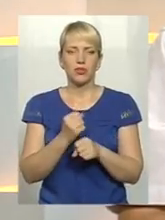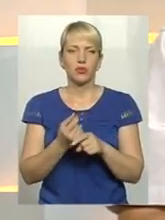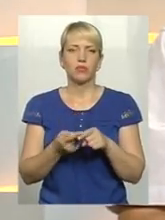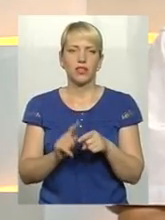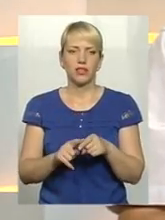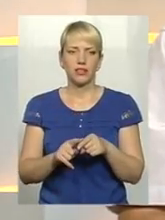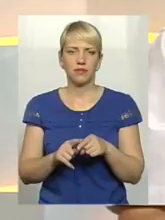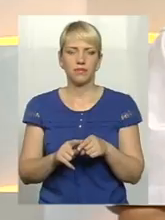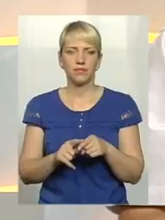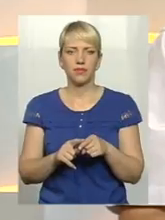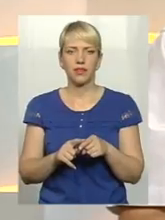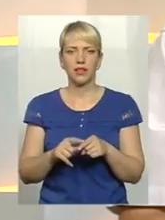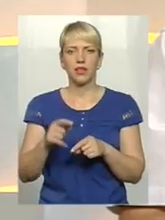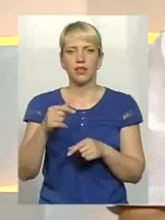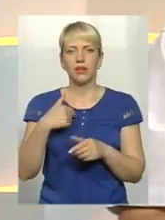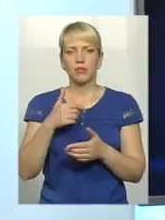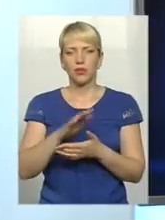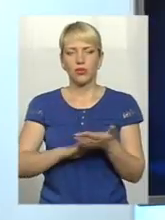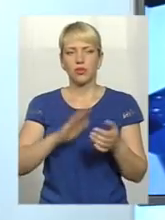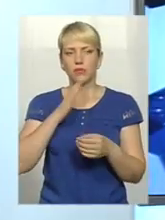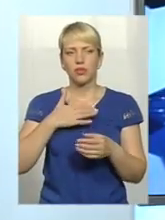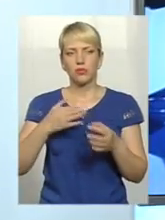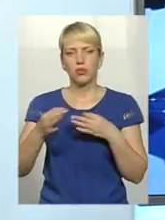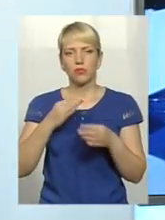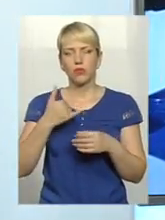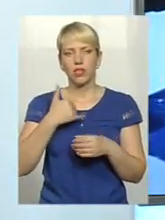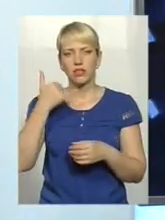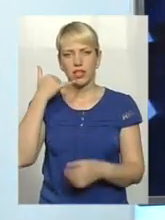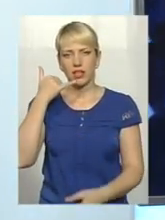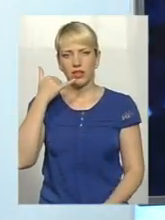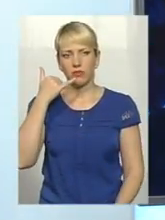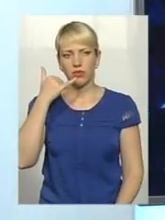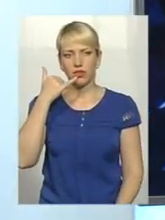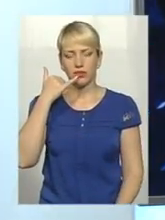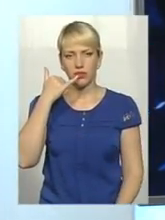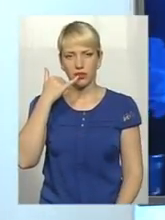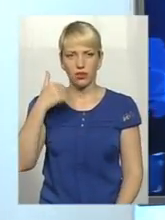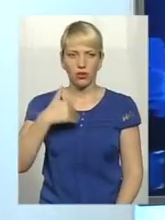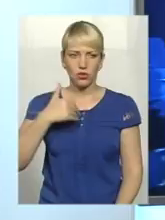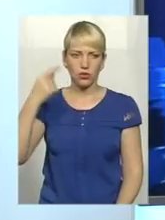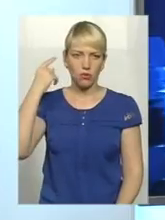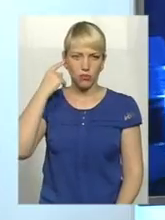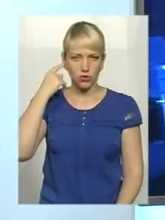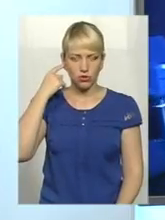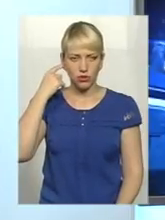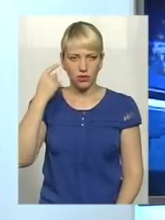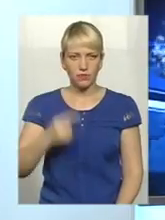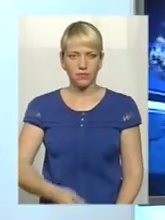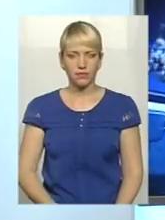наших хлопців, які приймали участь. Доброго ми продовжуємо нашу розмову. У нас є телефонний дзвінок, хочу почути нашого дозвонюча. Алло,